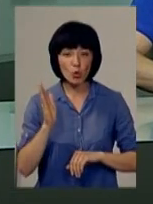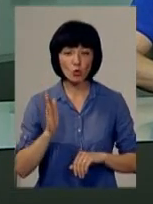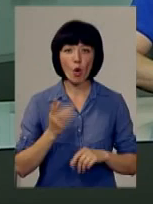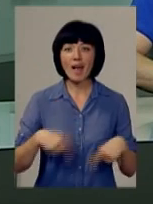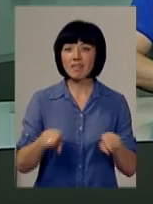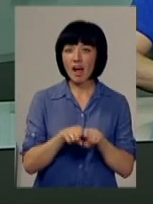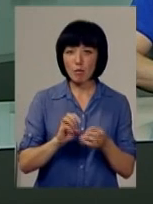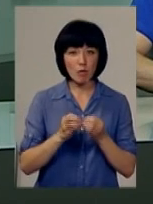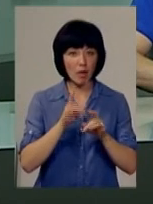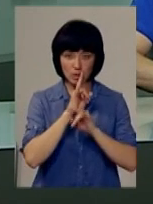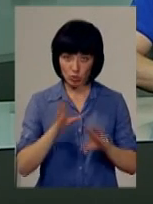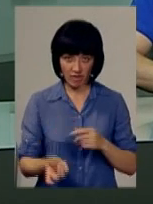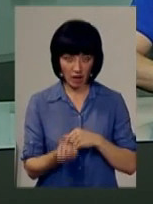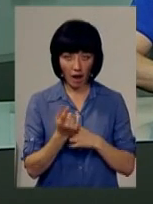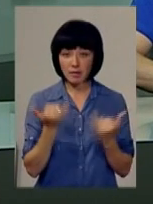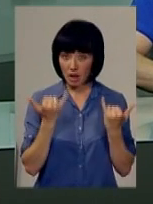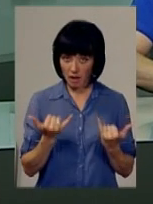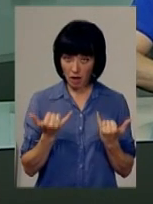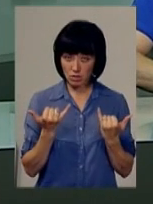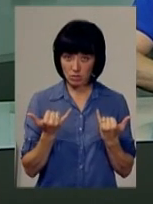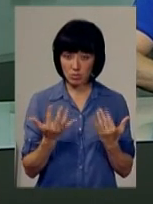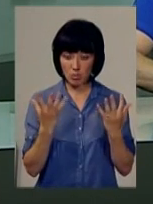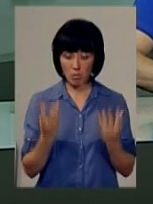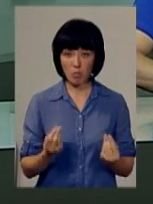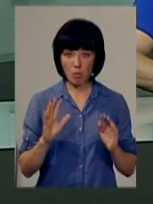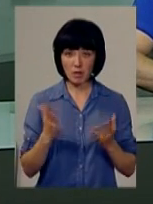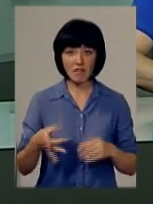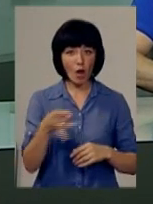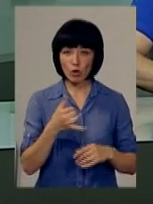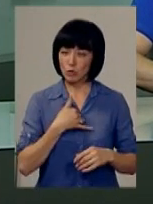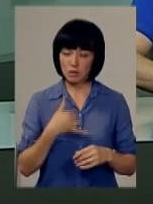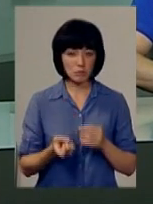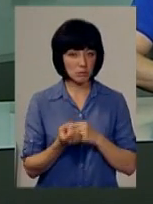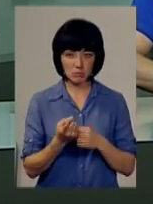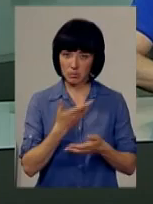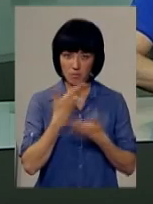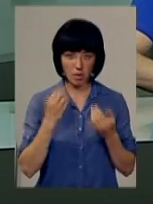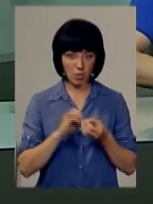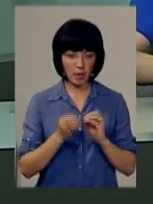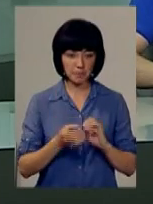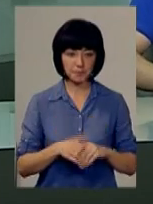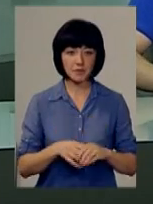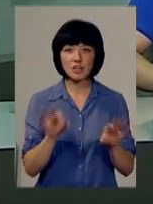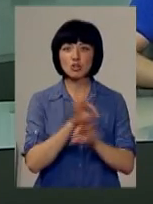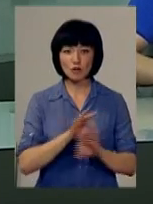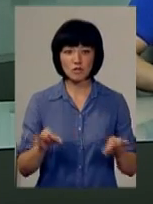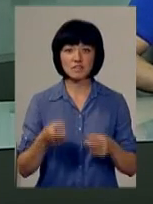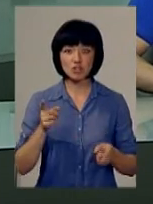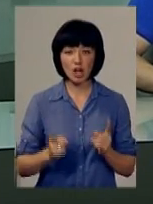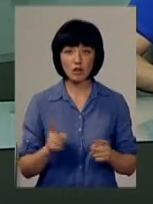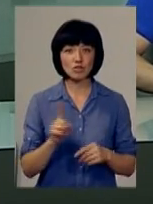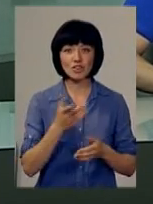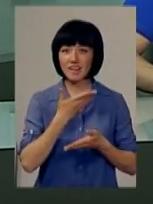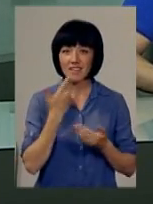таких проблем не буде виникати. На даному етапі в нас, саме в нашому районі, таких проблем не виникало. Ну, чудово. Звичайно, це